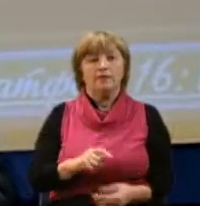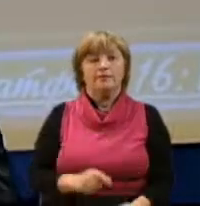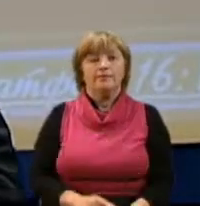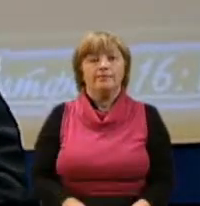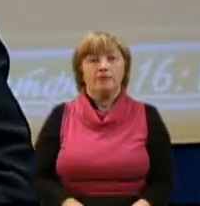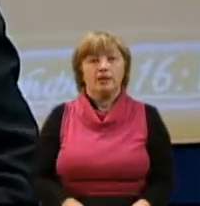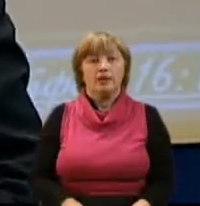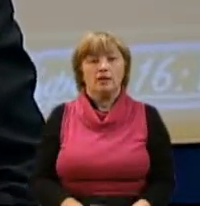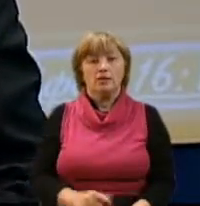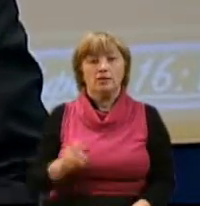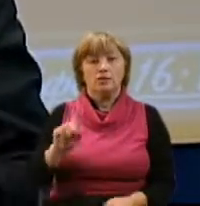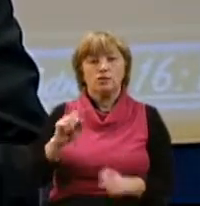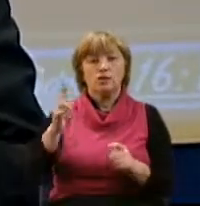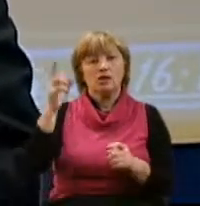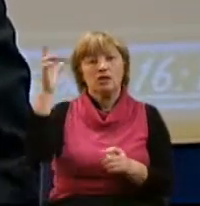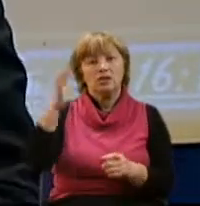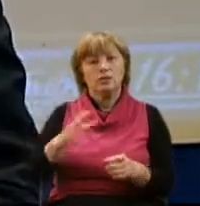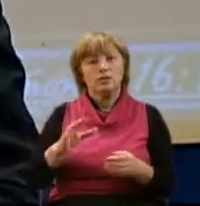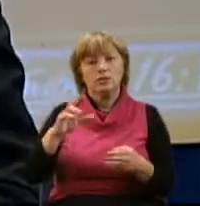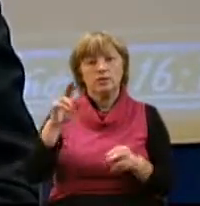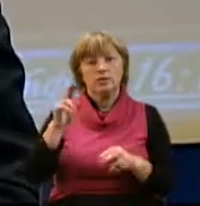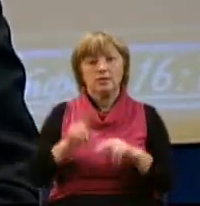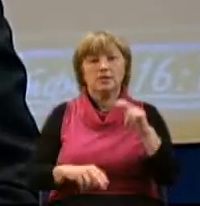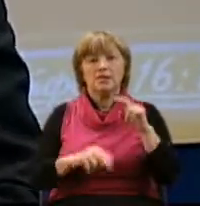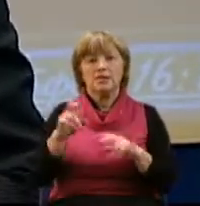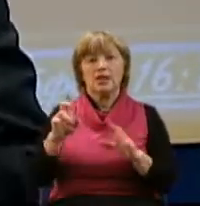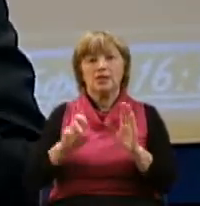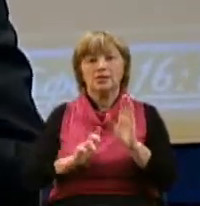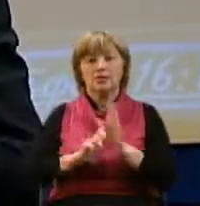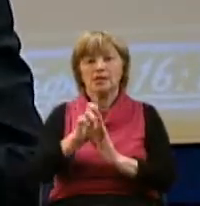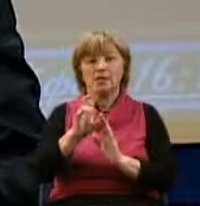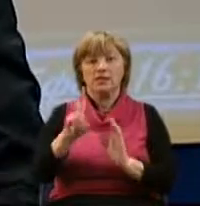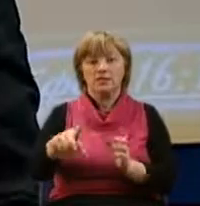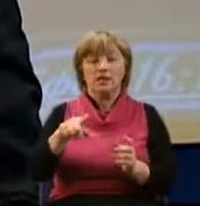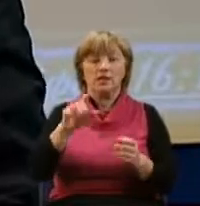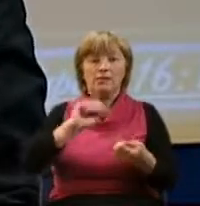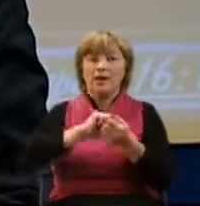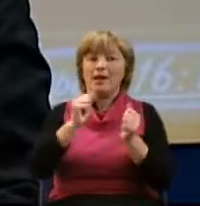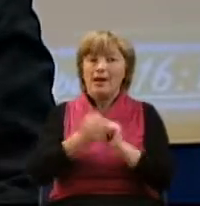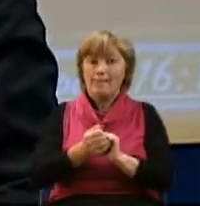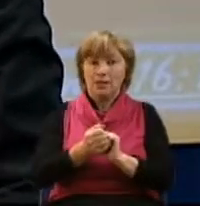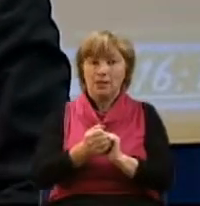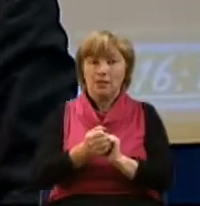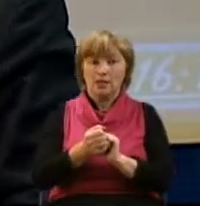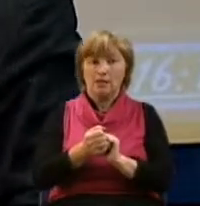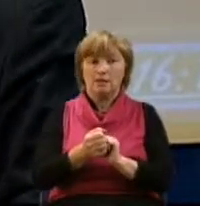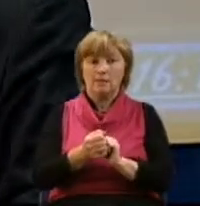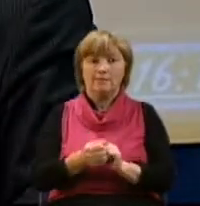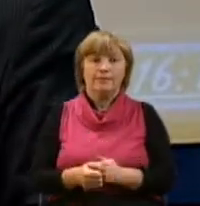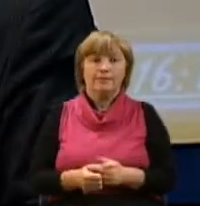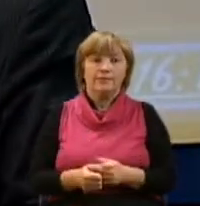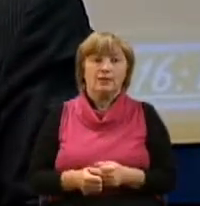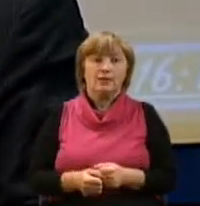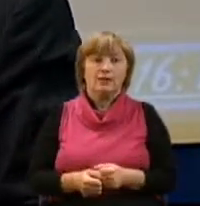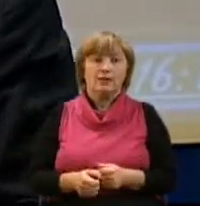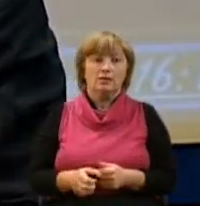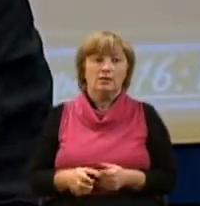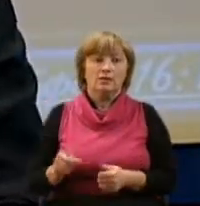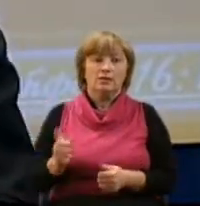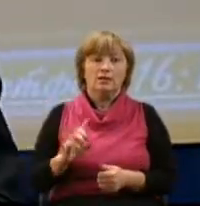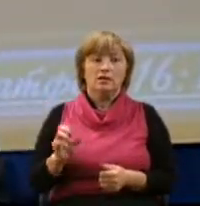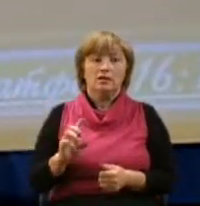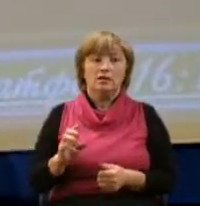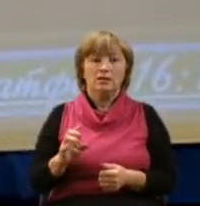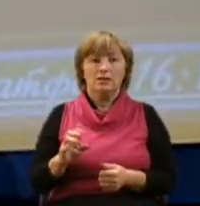что Господь создает церковь свою на этом камне. И речь, конечно же, не идет о том,